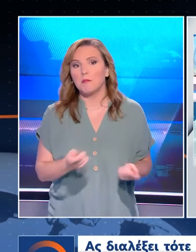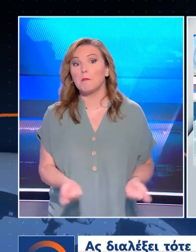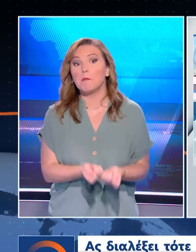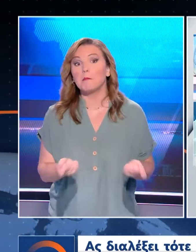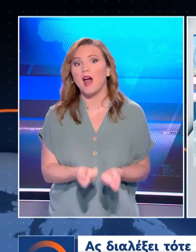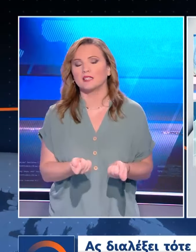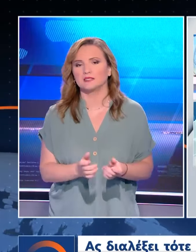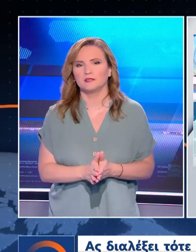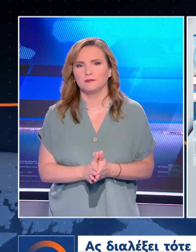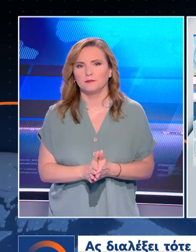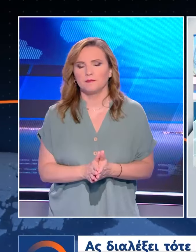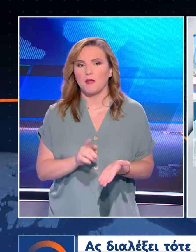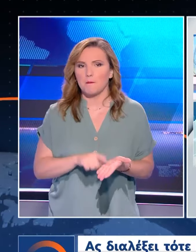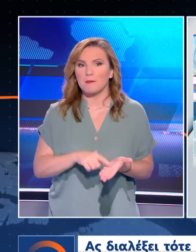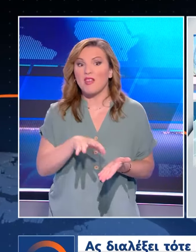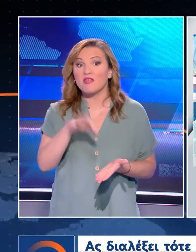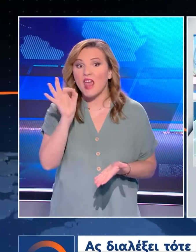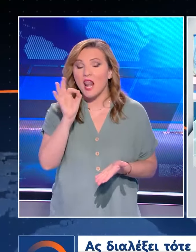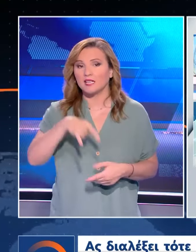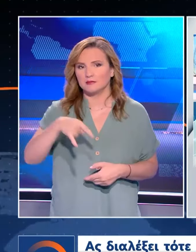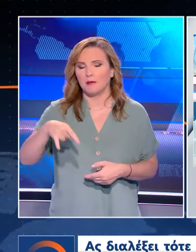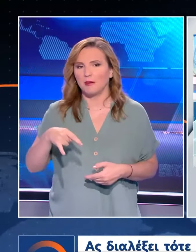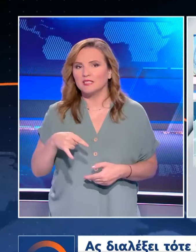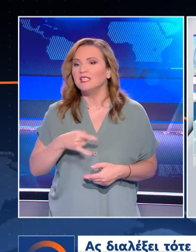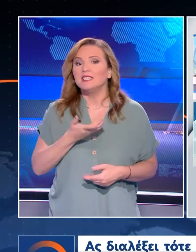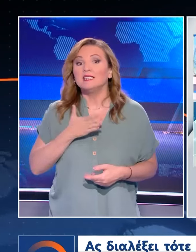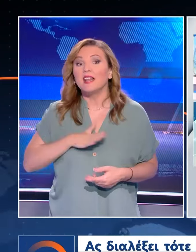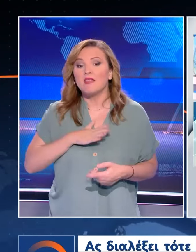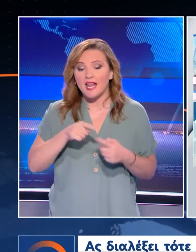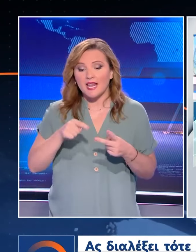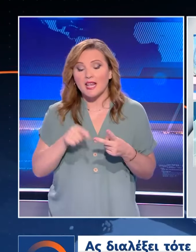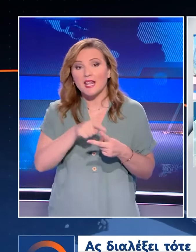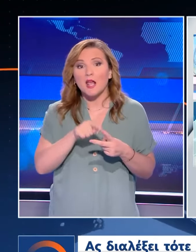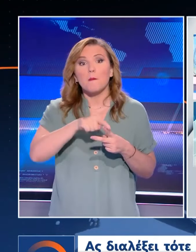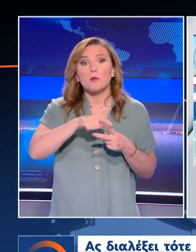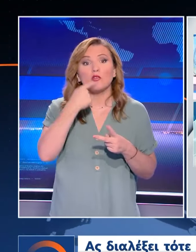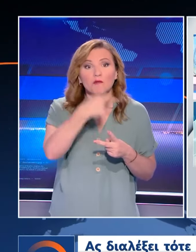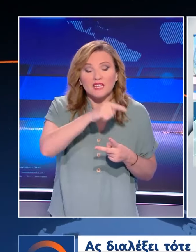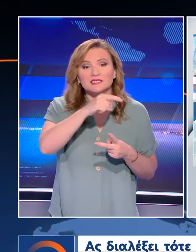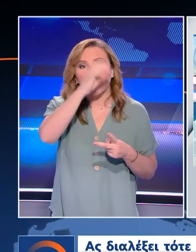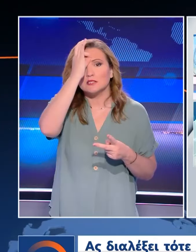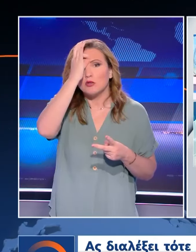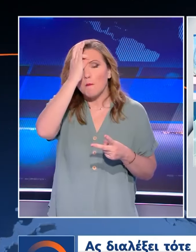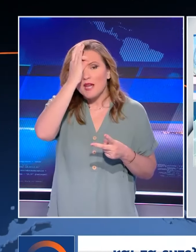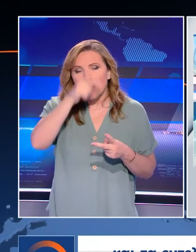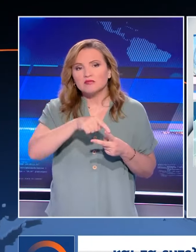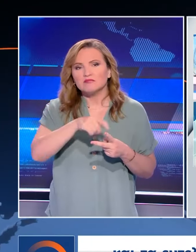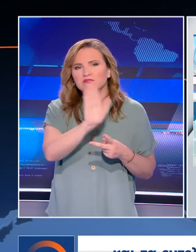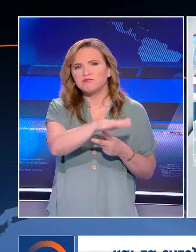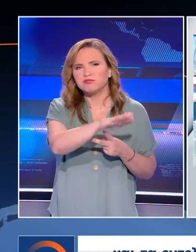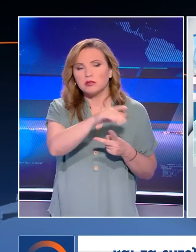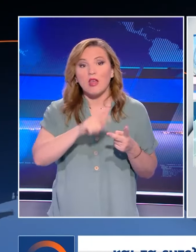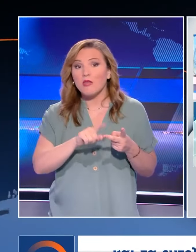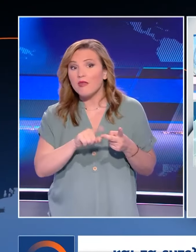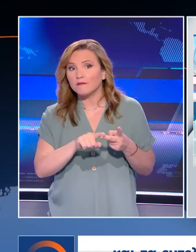διαλέξει τότε ποια είναι η δήλωση η οποία τον εκφράζει η πρώτη με την οποία καθιβρίζει τα σώματα ασφαλείας και τα ευθελίζει